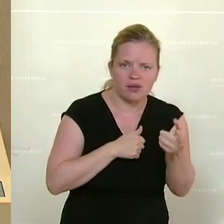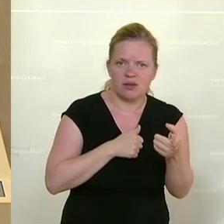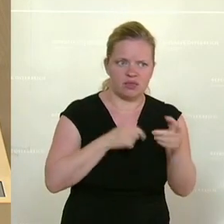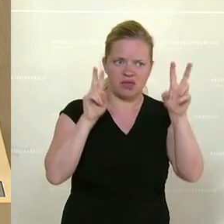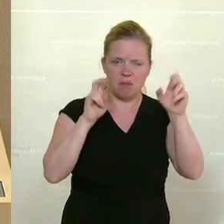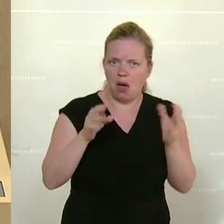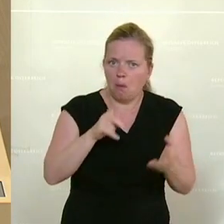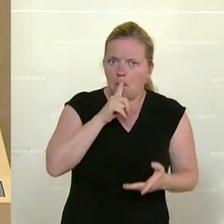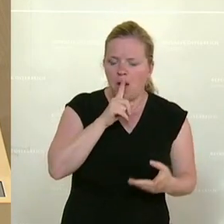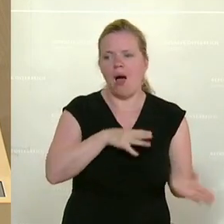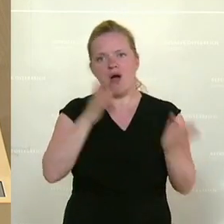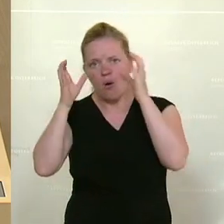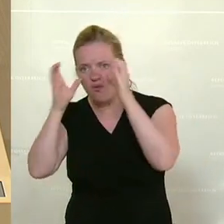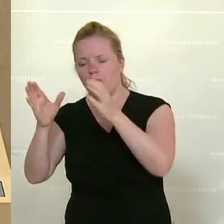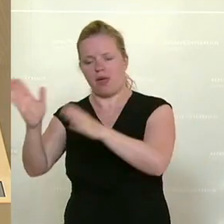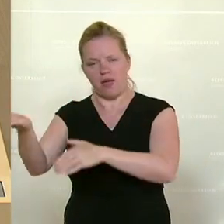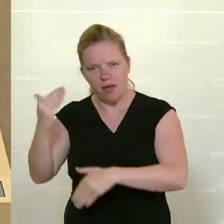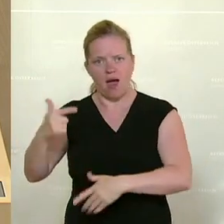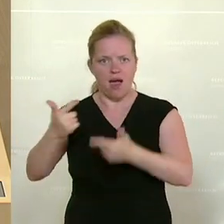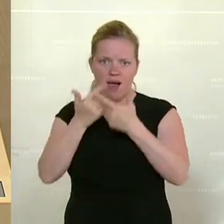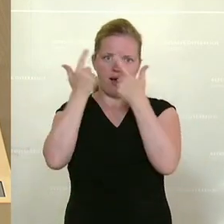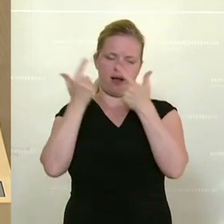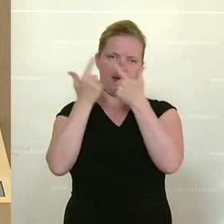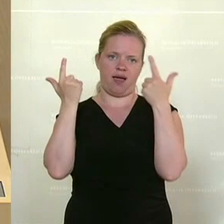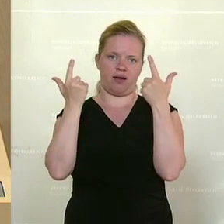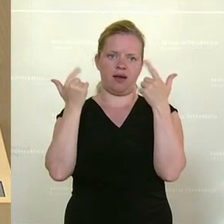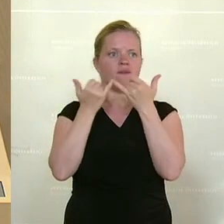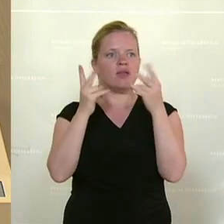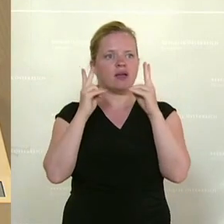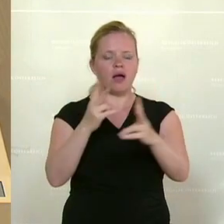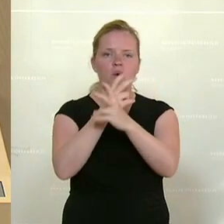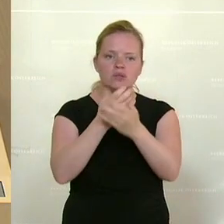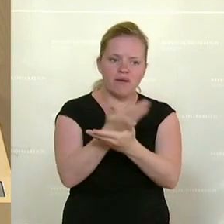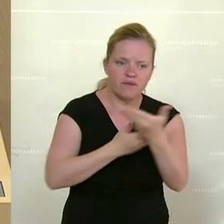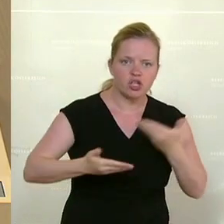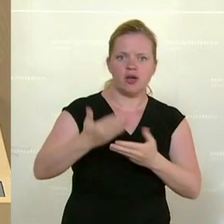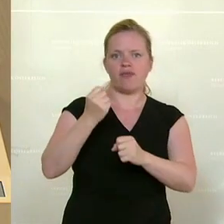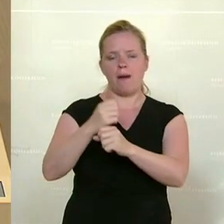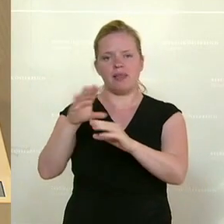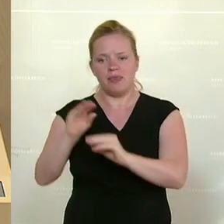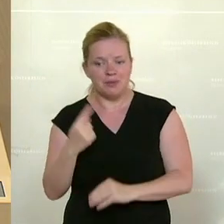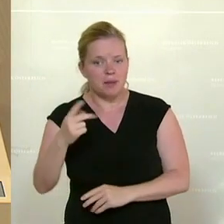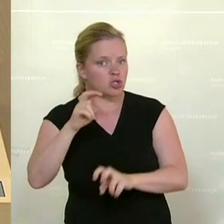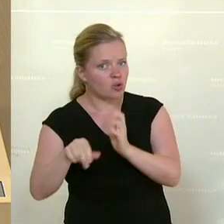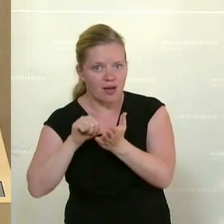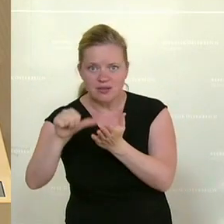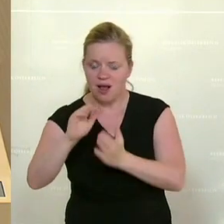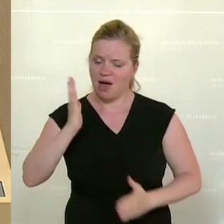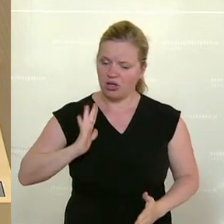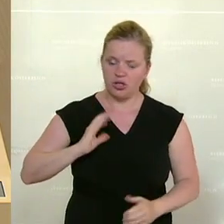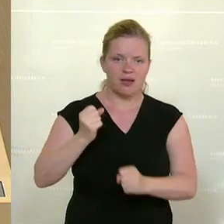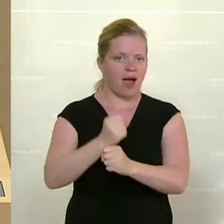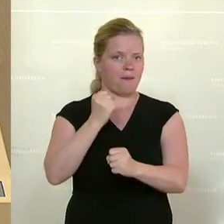ich die ÖVP noch einmal bitten, das zu erklären, wie man das der österreichischen Wirtschaft und den Arbeitnehmern, die Steuerzahlen, anständig arbeiten,